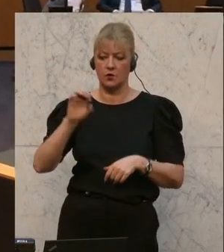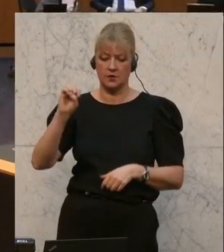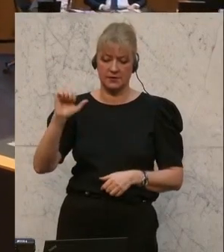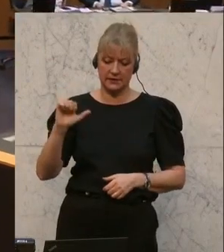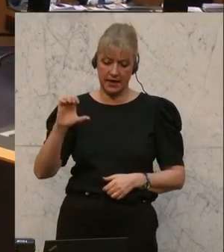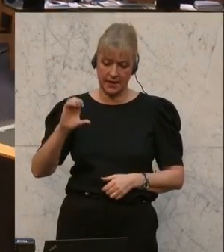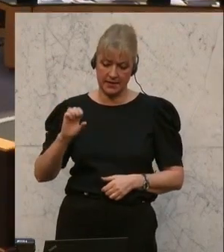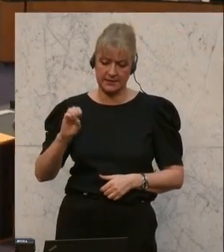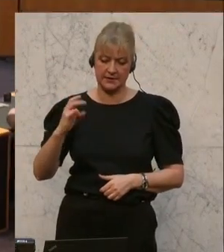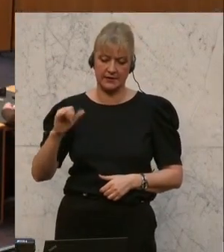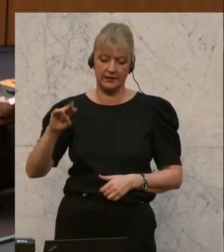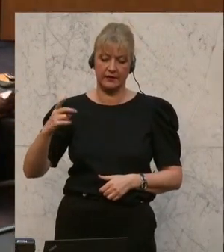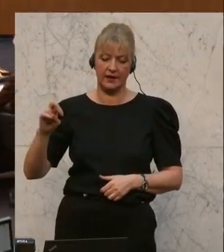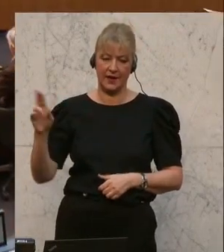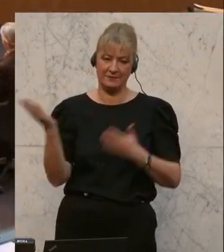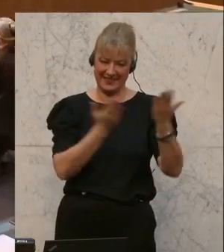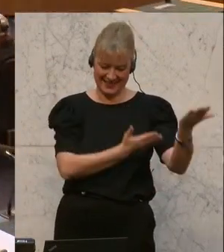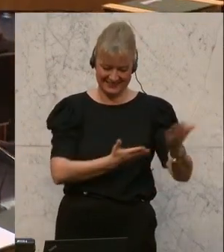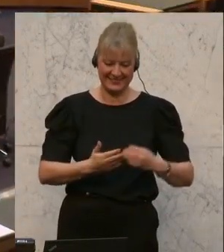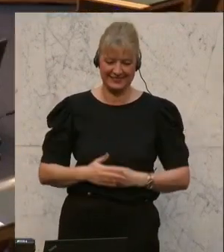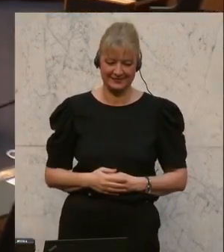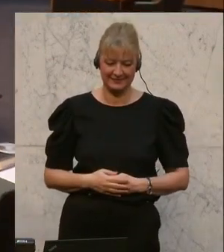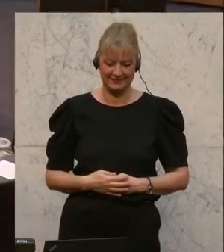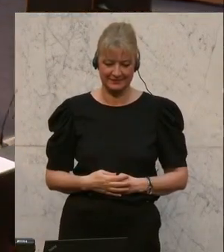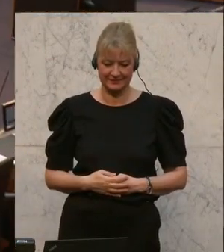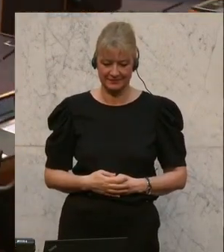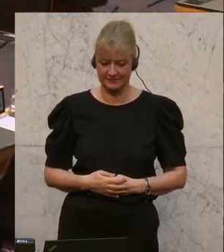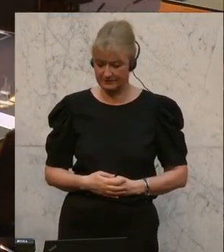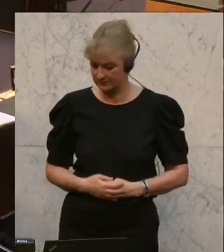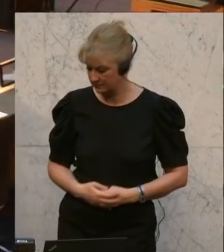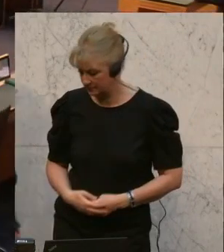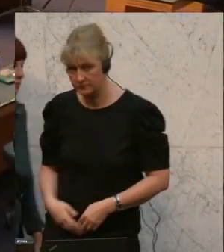Und der nächste Redner, Werner Sachsinger von der ÖVP.